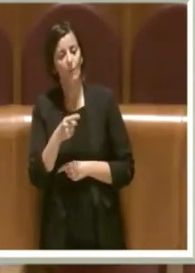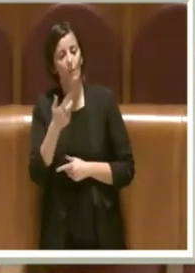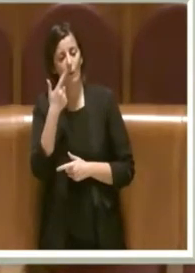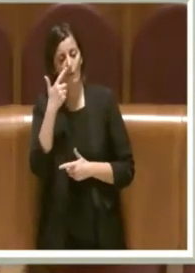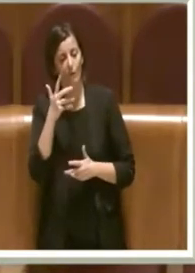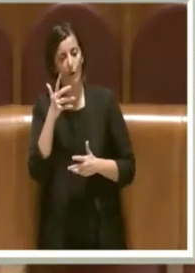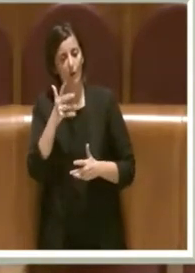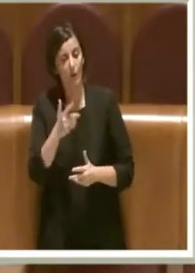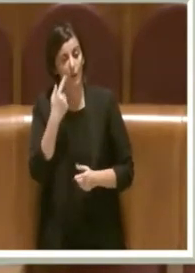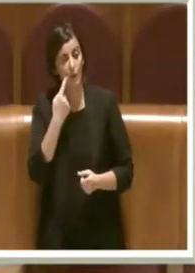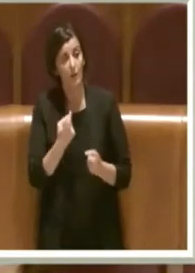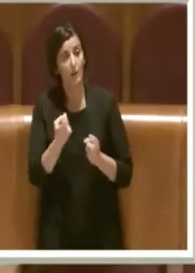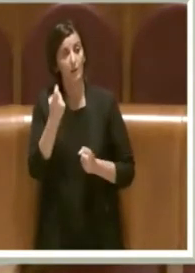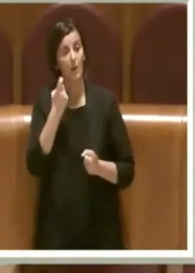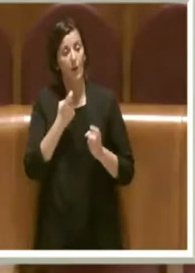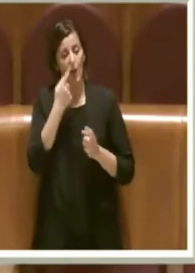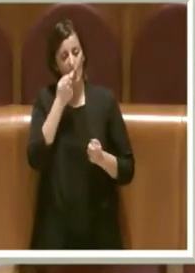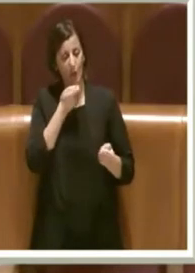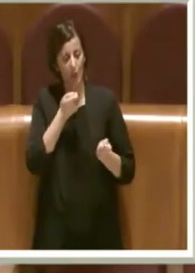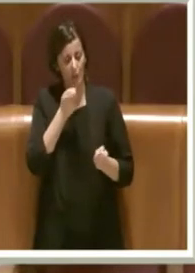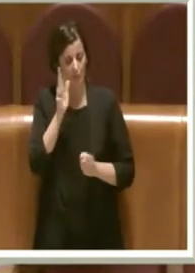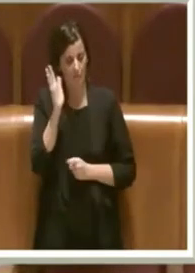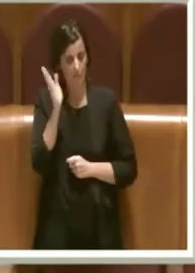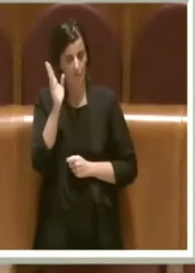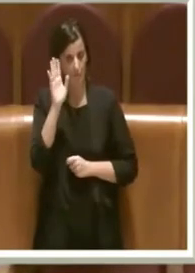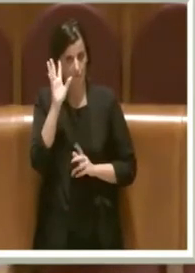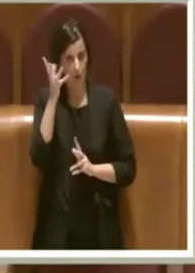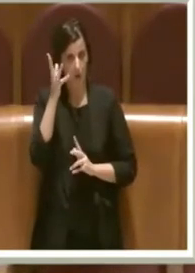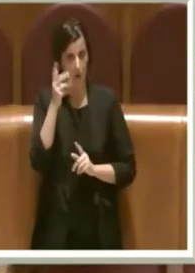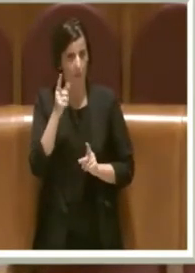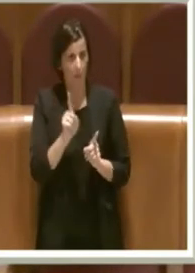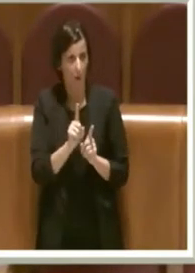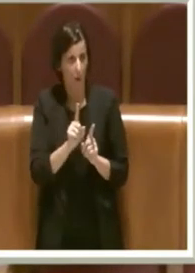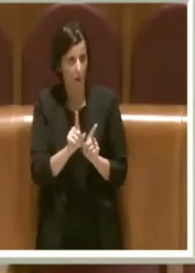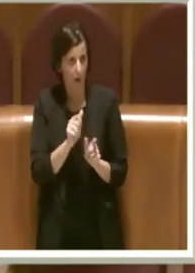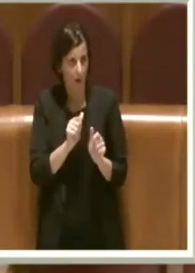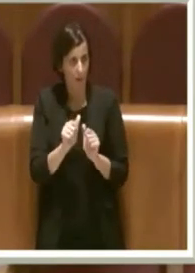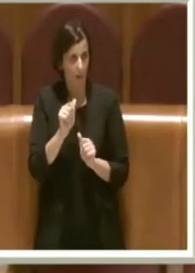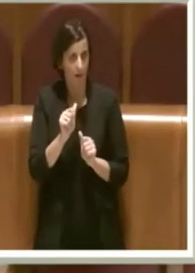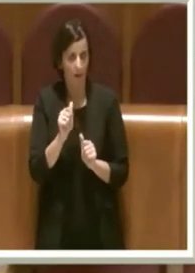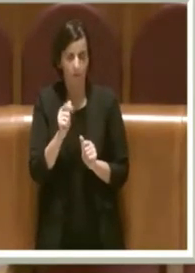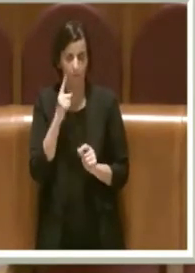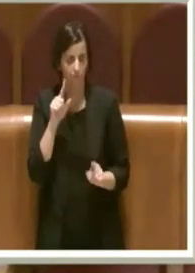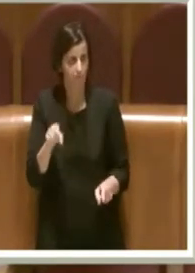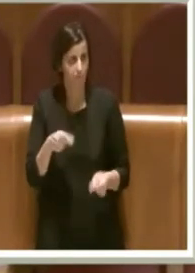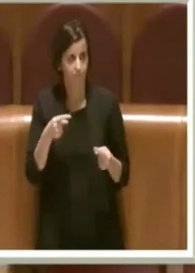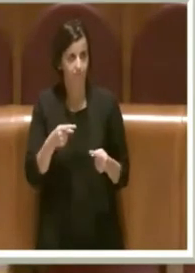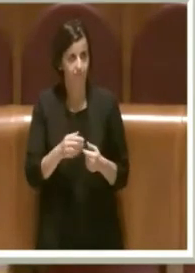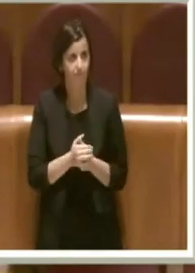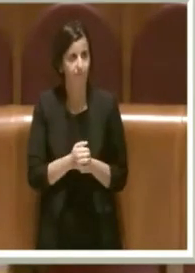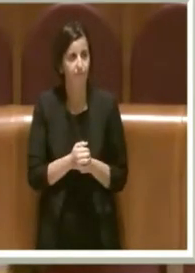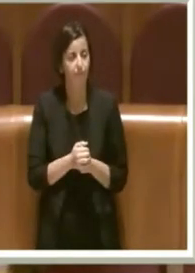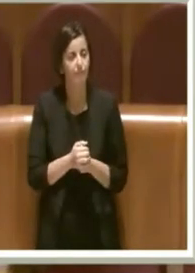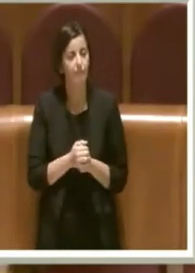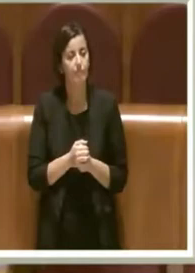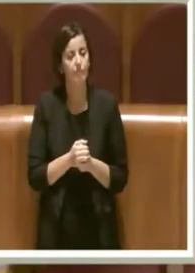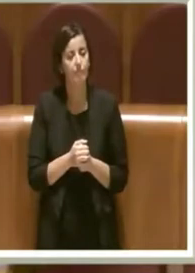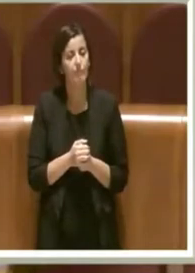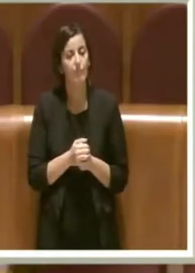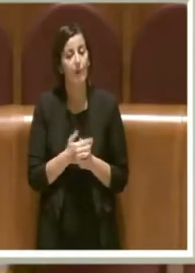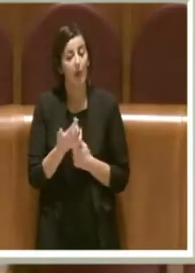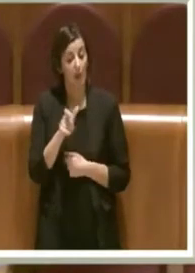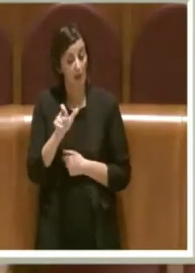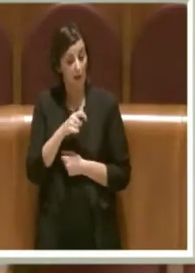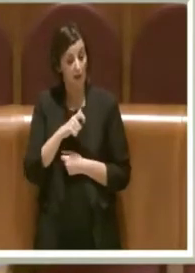tornare alla gestione folle e spericolata della nostra città, quella del passato. Lei eredita molte cose